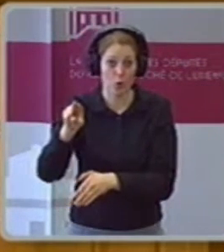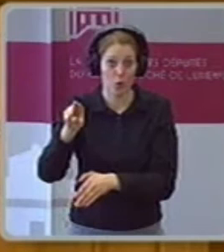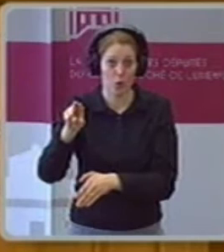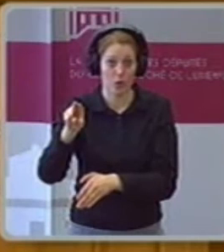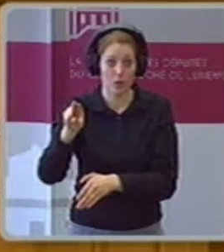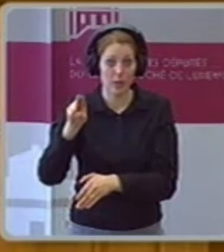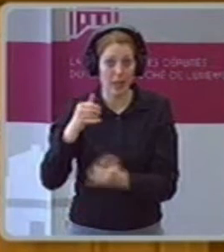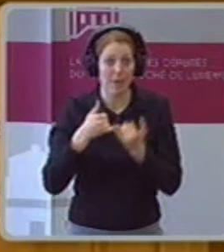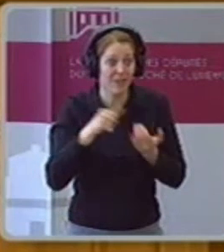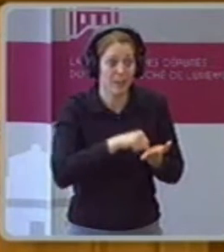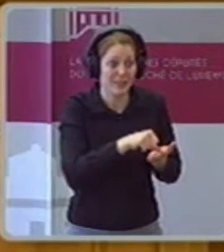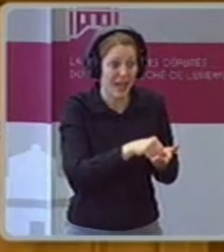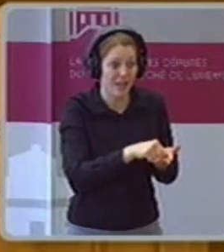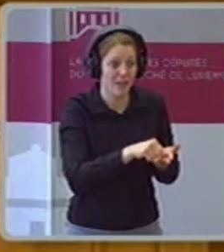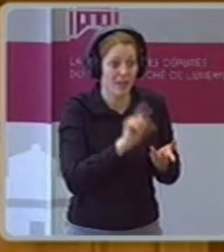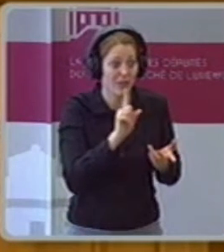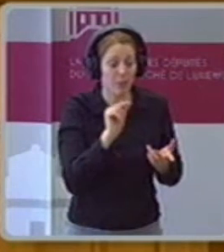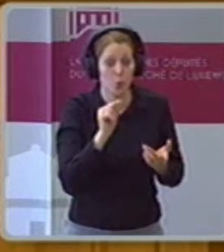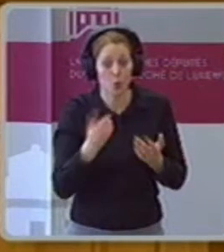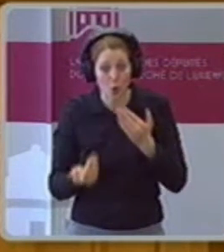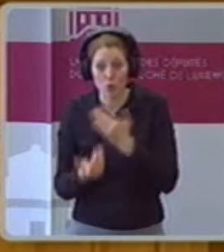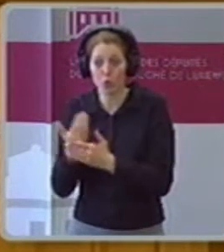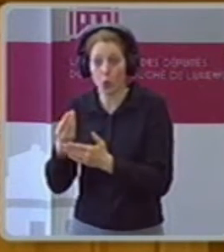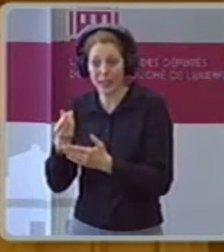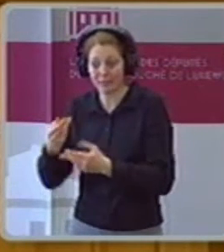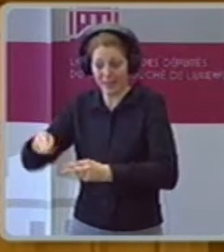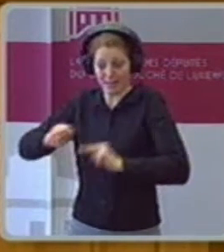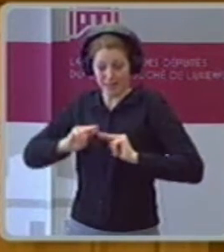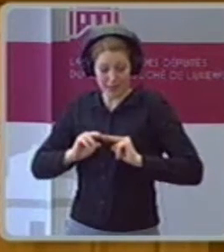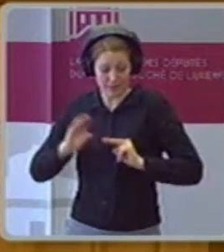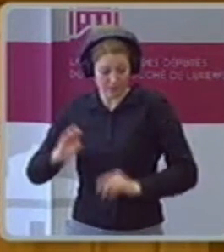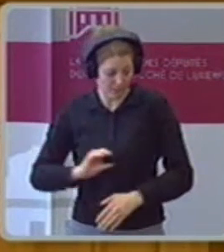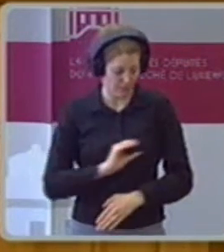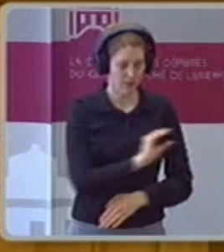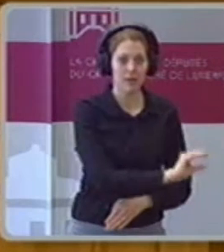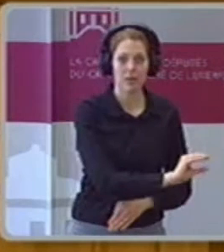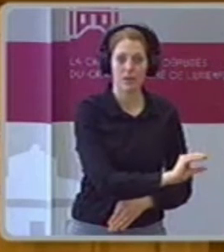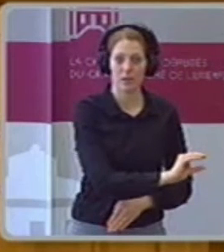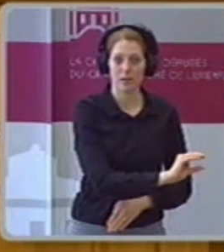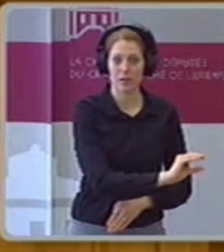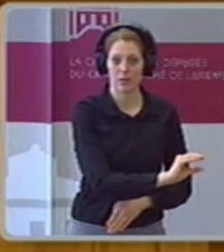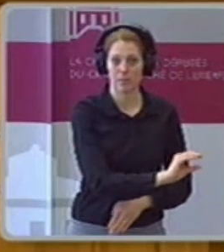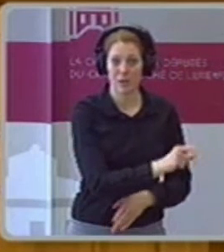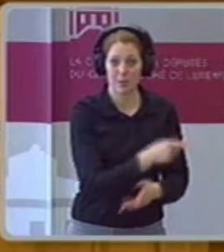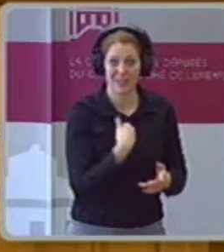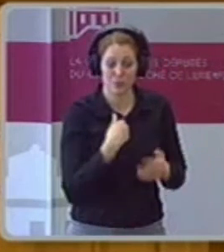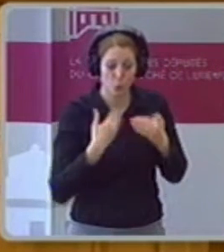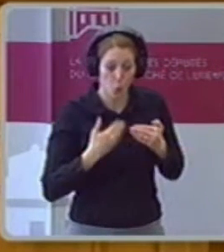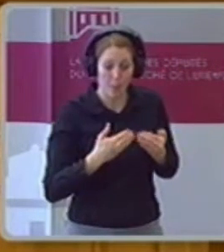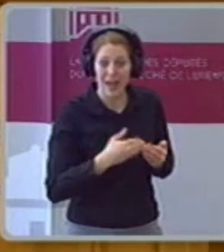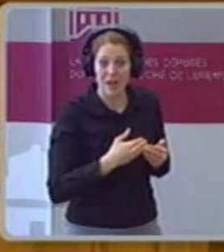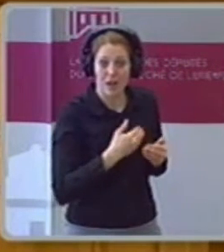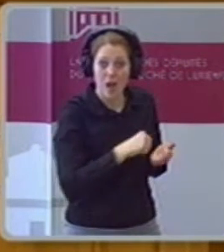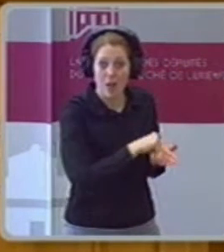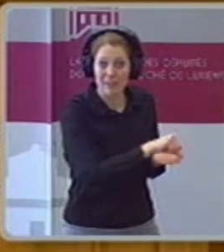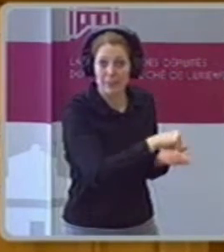refinanziert und dann weiter 10 Jahre laufen gelassen. Zur Steuerreform sollte Herr Bödel gestern, dass